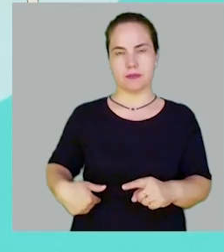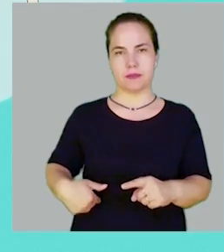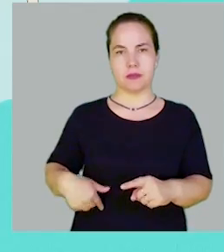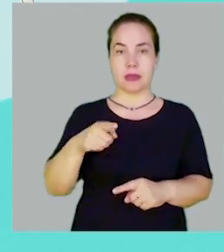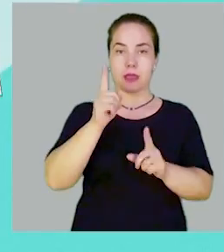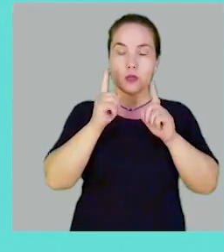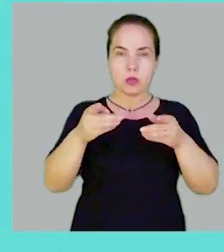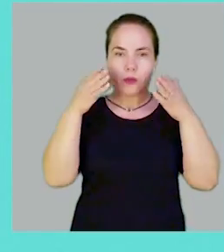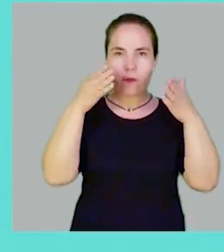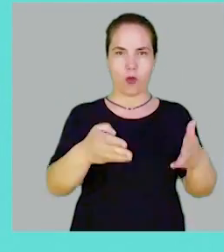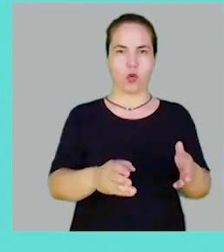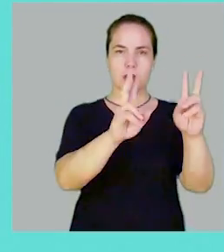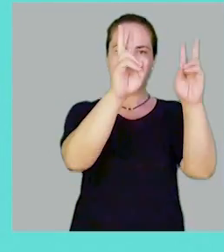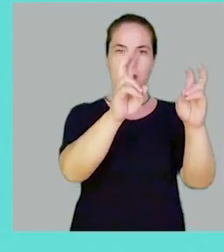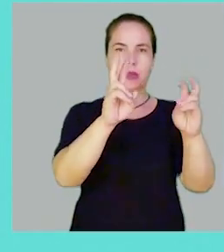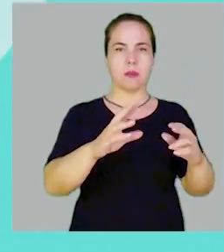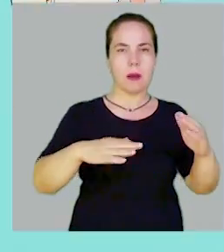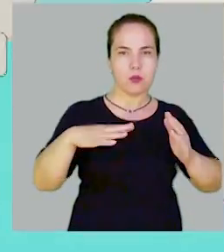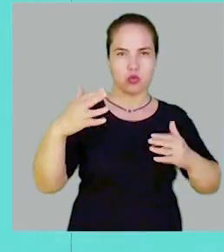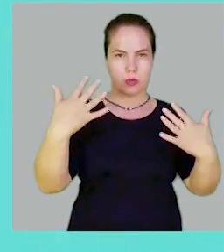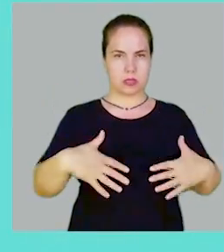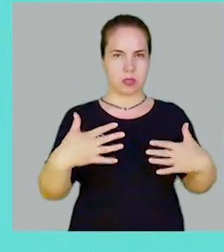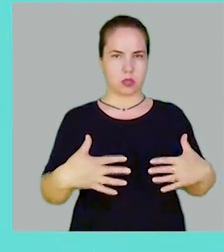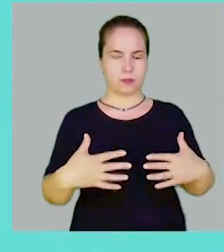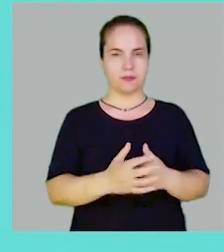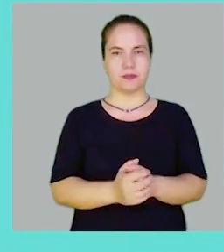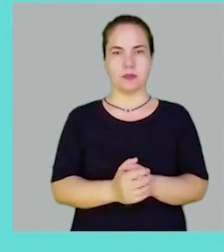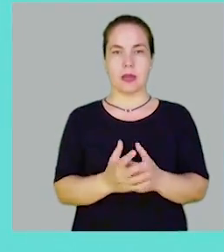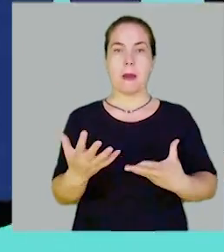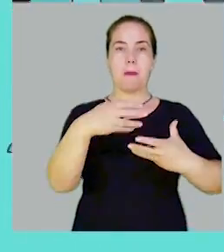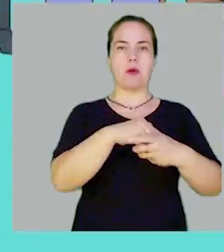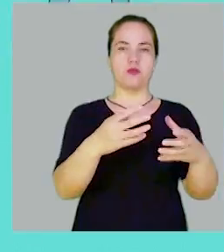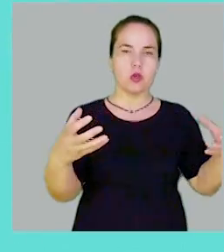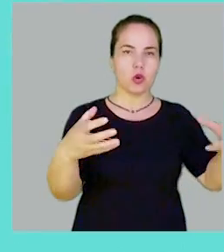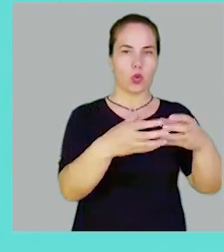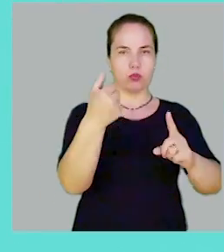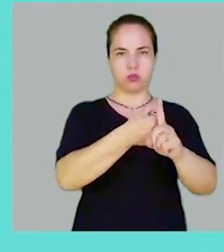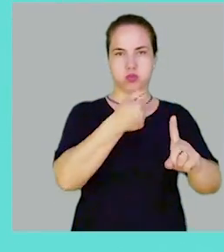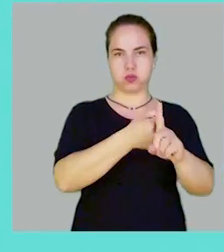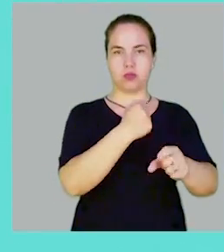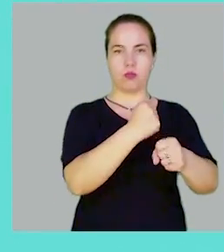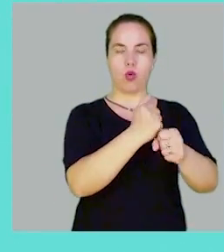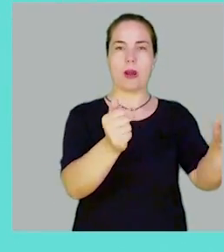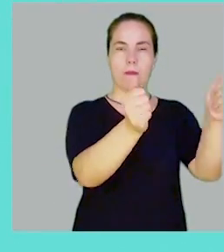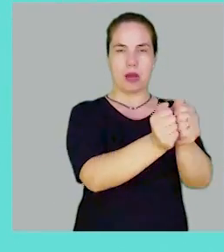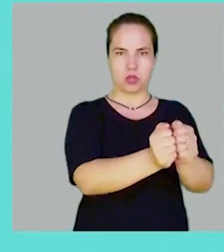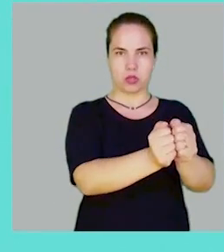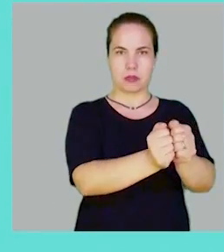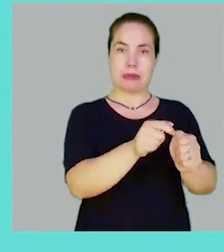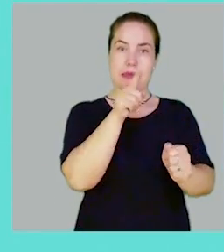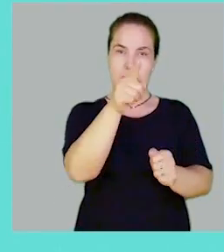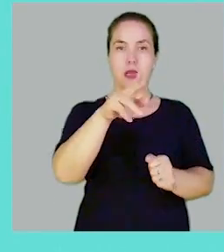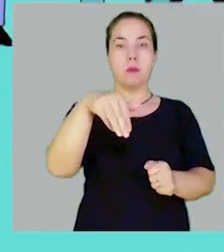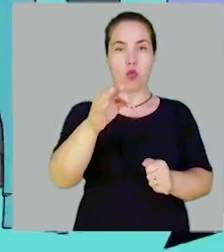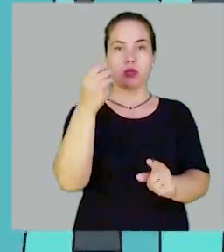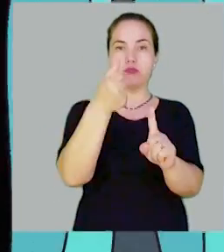Fokusohun në disa qështje konkrete. Bërë pies një grupi advokatësh. Vetë advokues mund të jesh edhe ti.